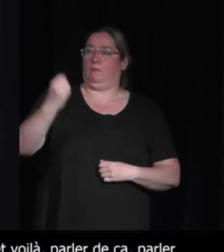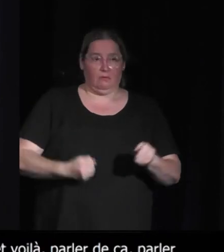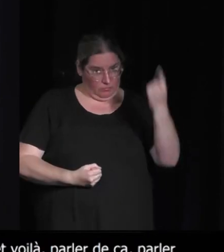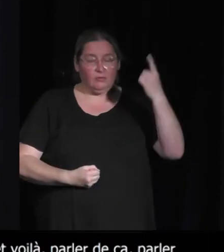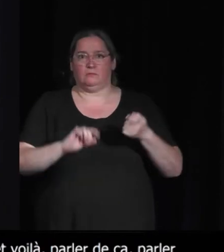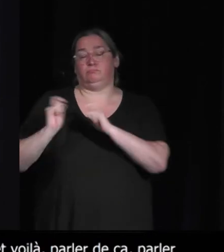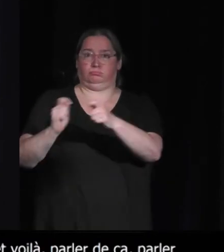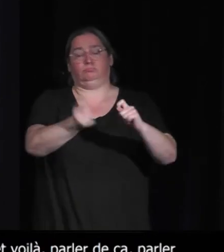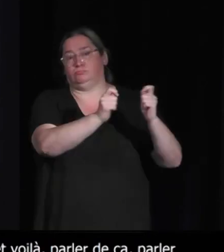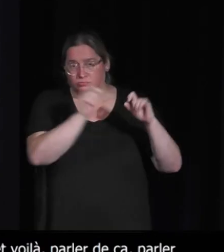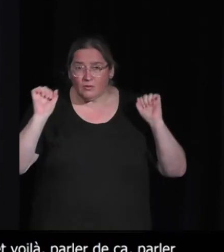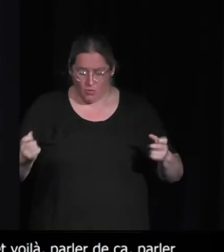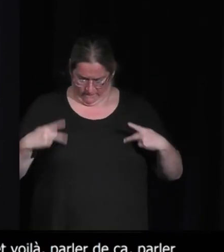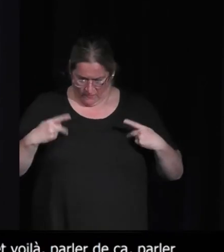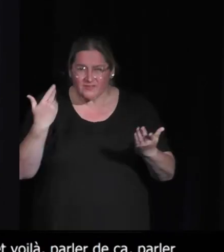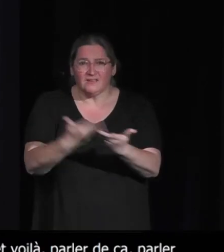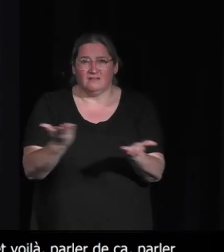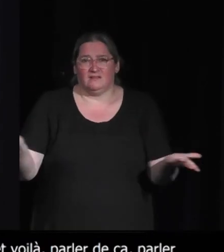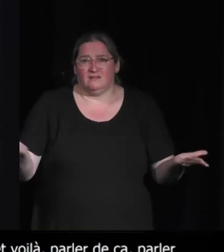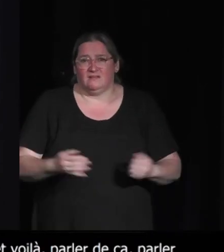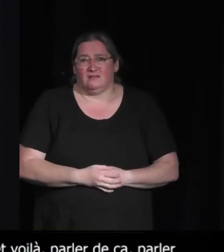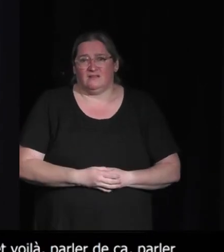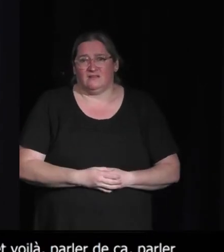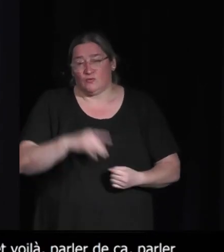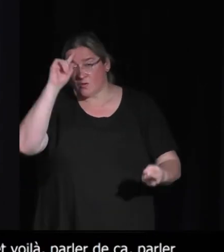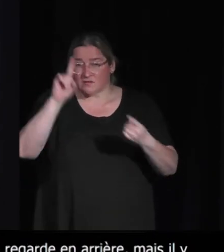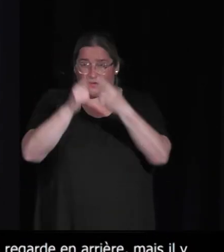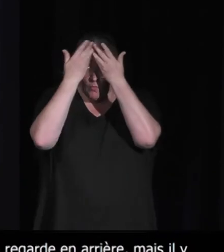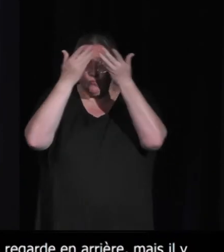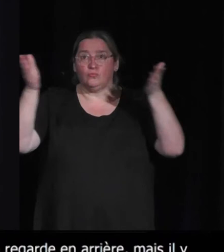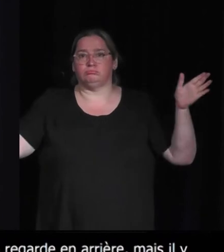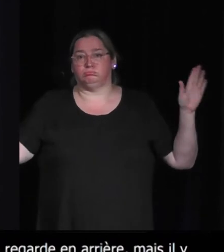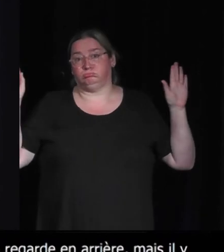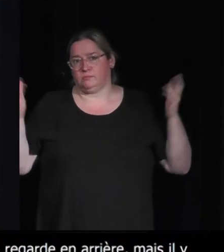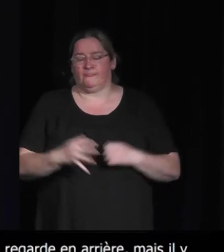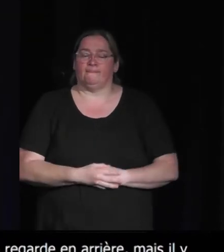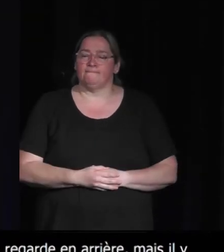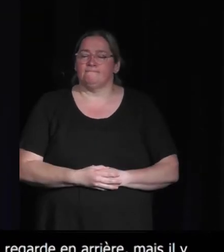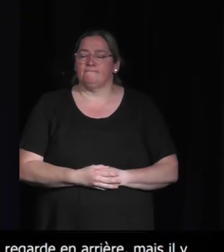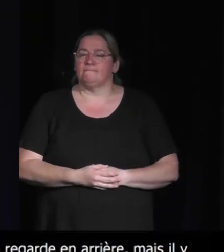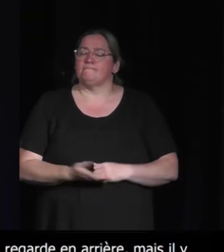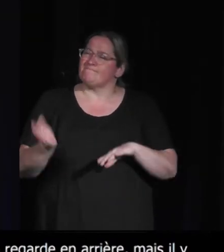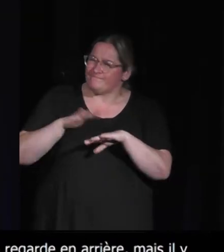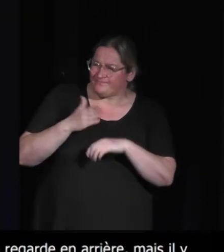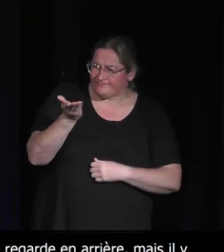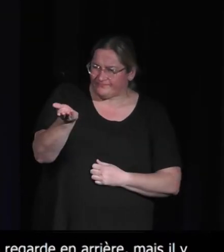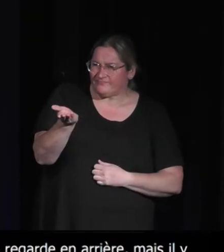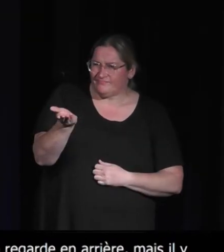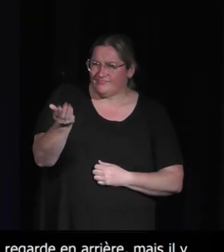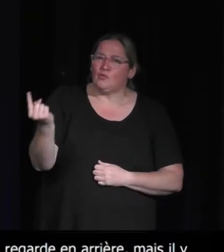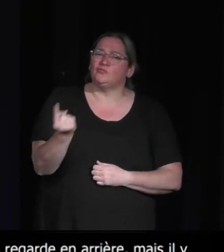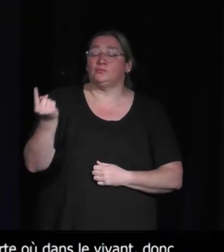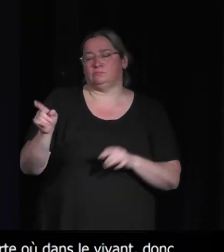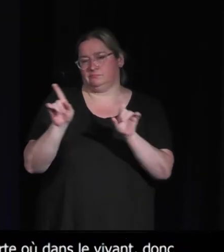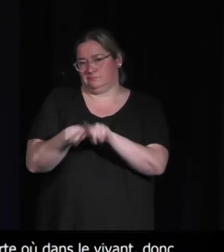le vivant. Donc, c'est un vaste sujet. Et finalement, en fait, on revient toujours à